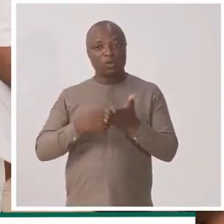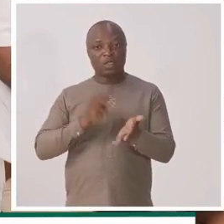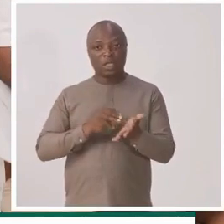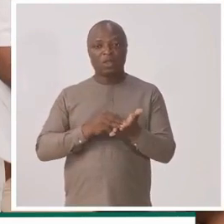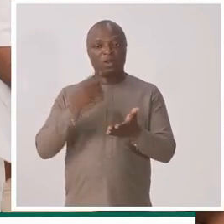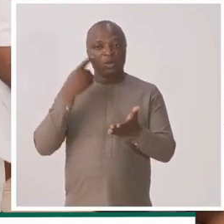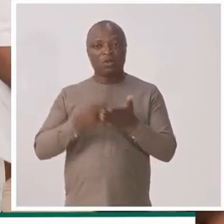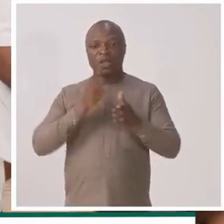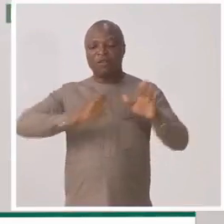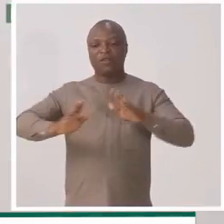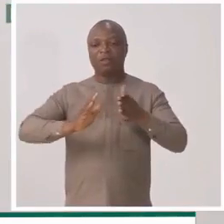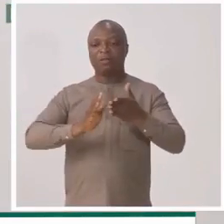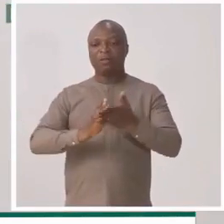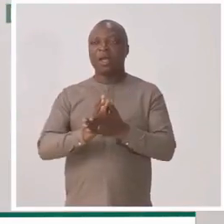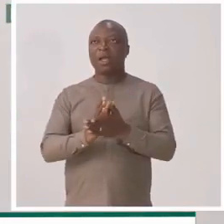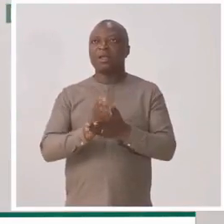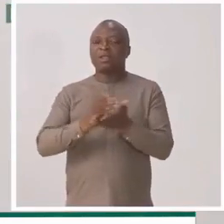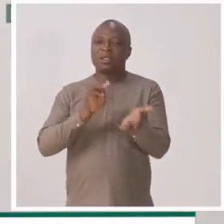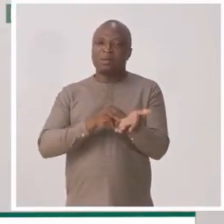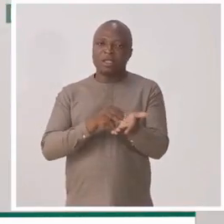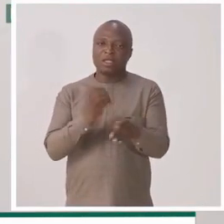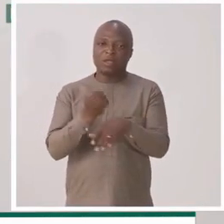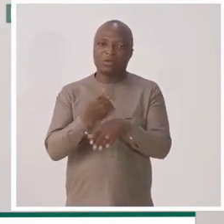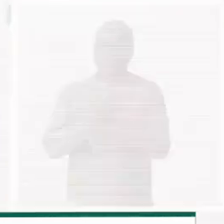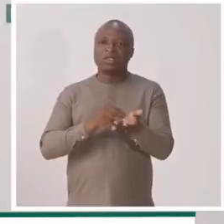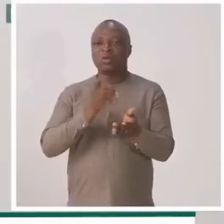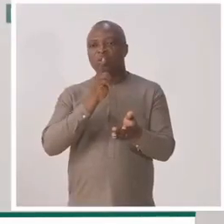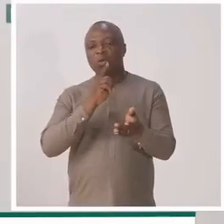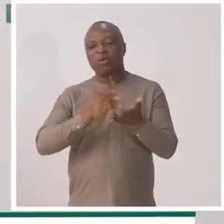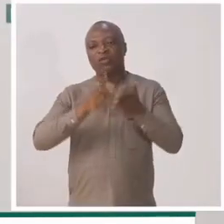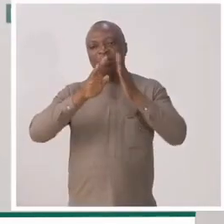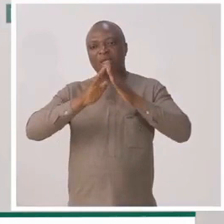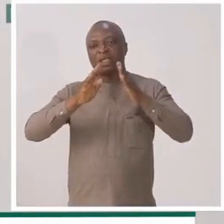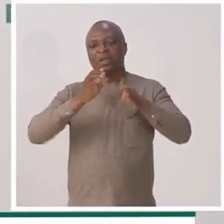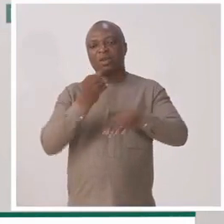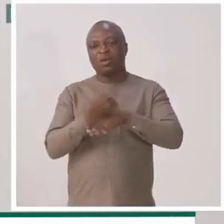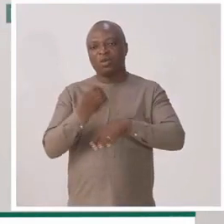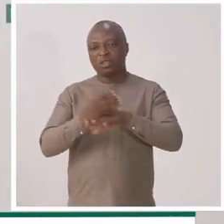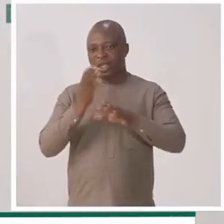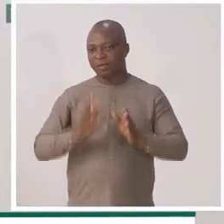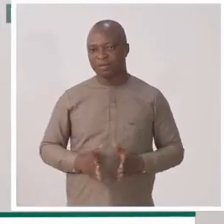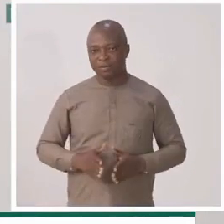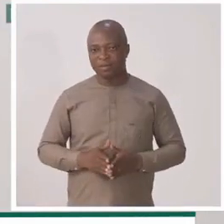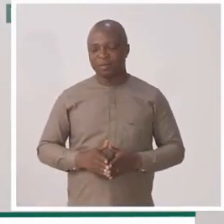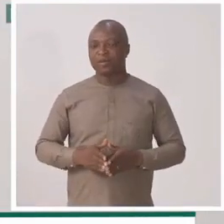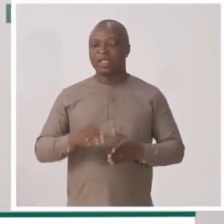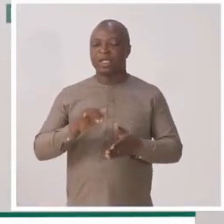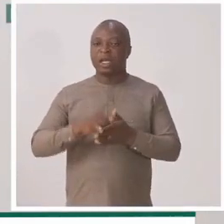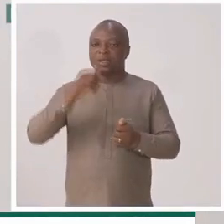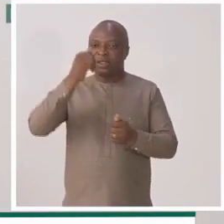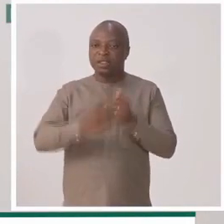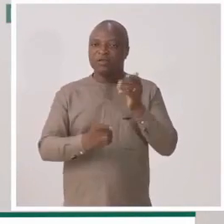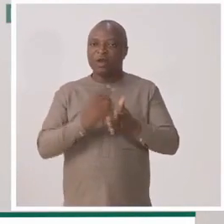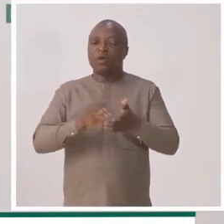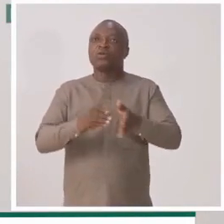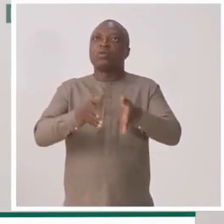médical, le contrôle est exercé par ce qu'on appelle le médecin-conseil ou le pharmacien-conseil. Et